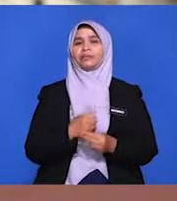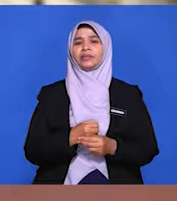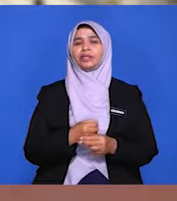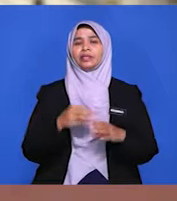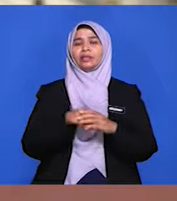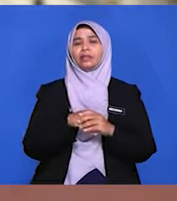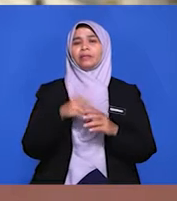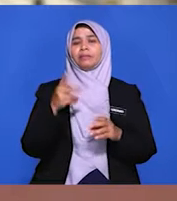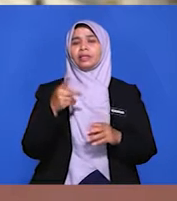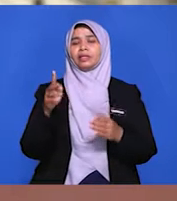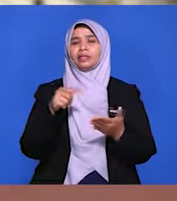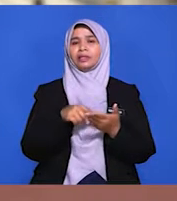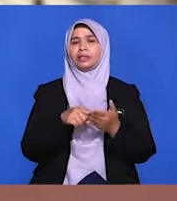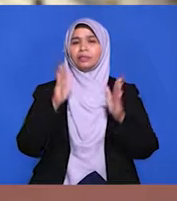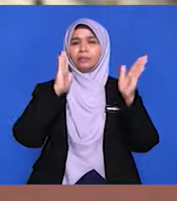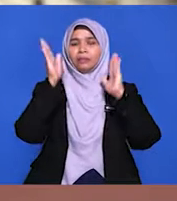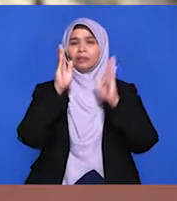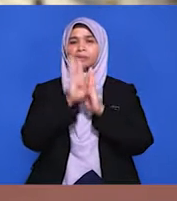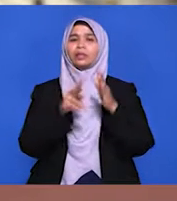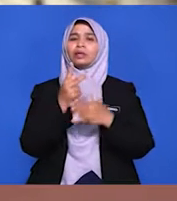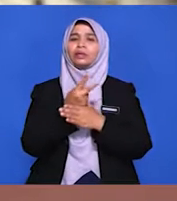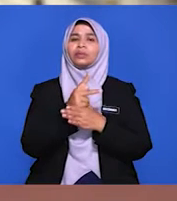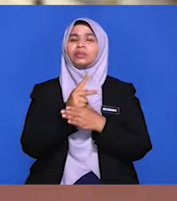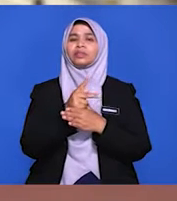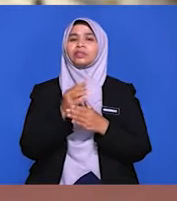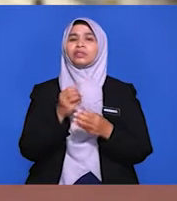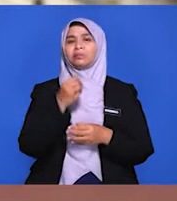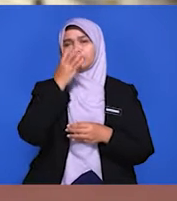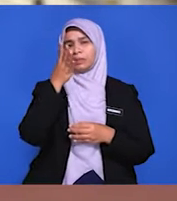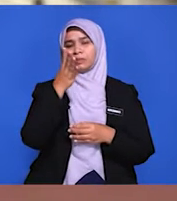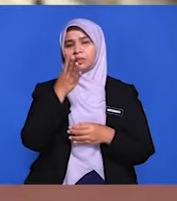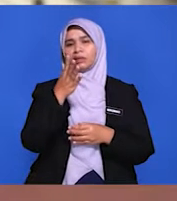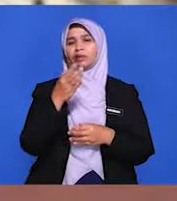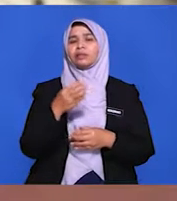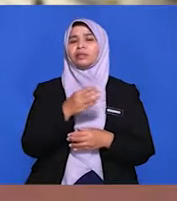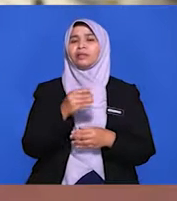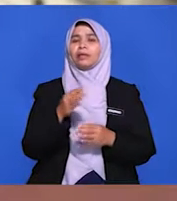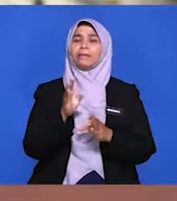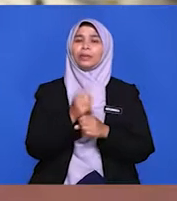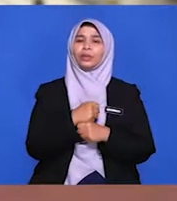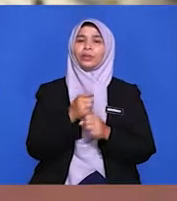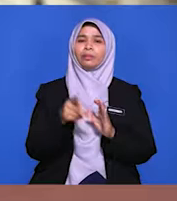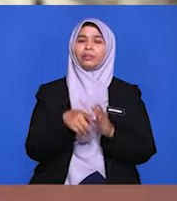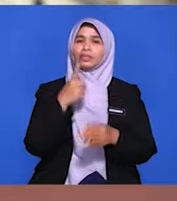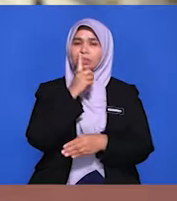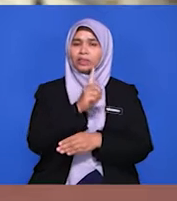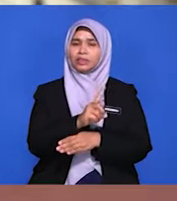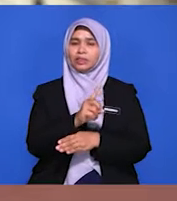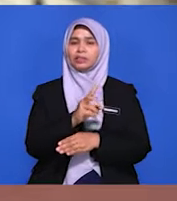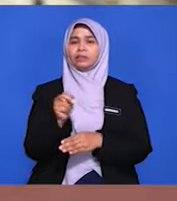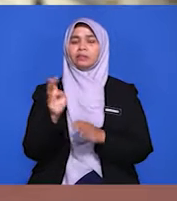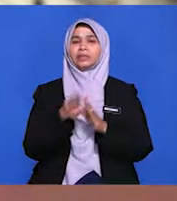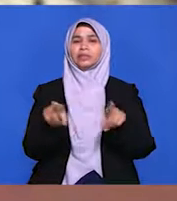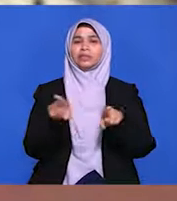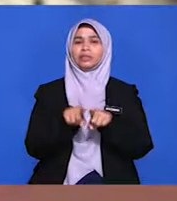Dalam hal ini, Malaysia berkongsi maklumat perisikan dan membentuk perjanjian bersama melalui